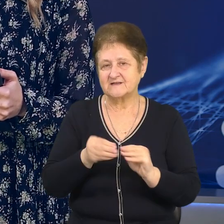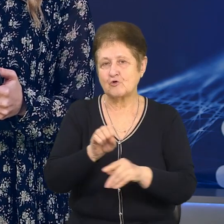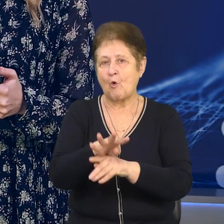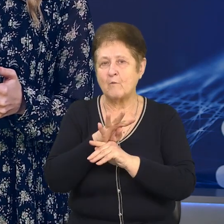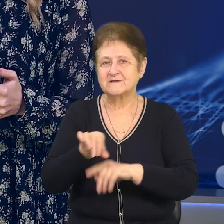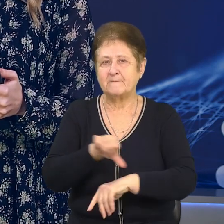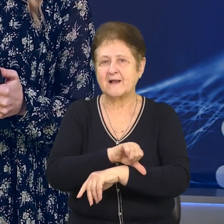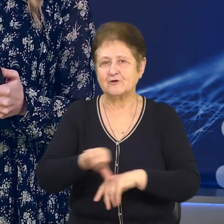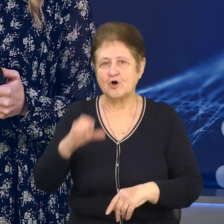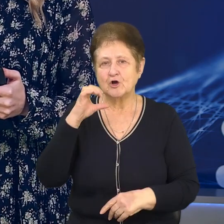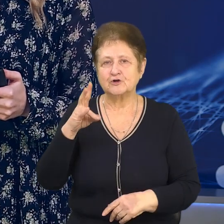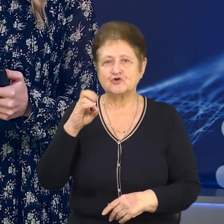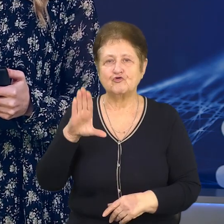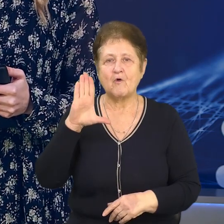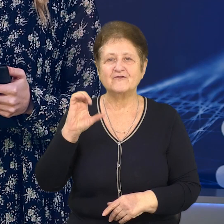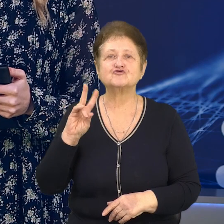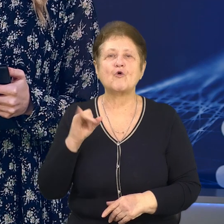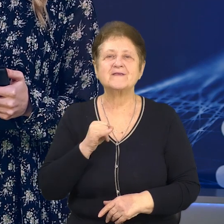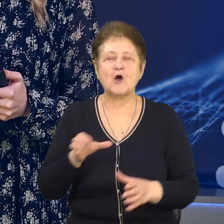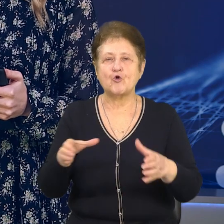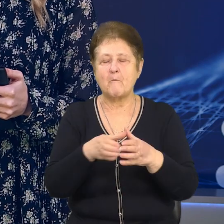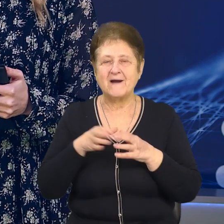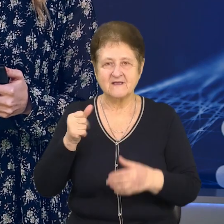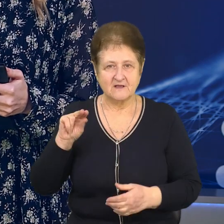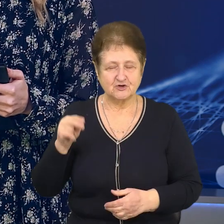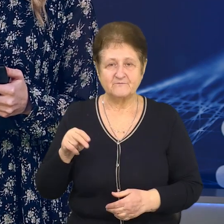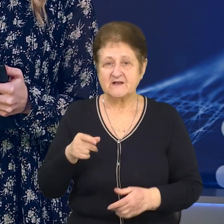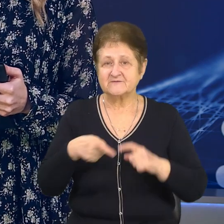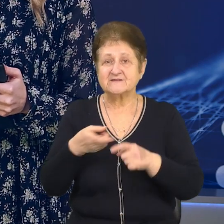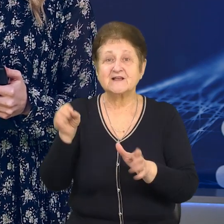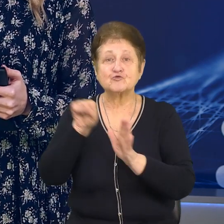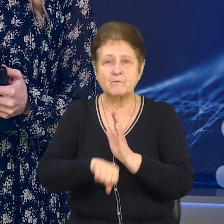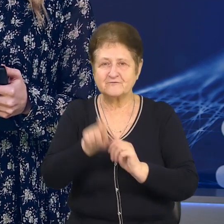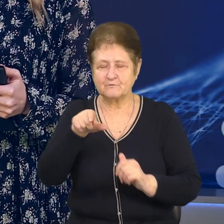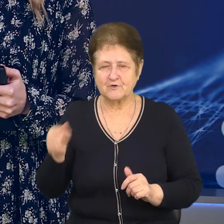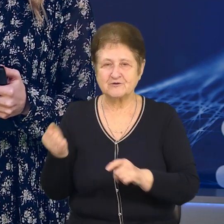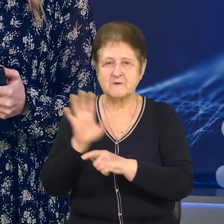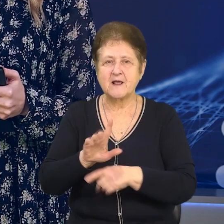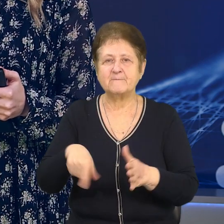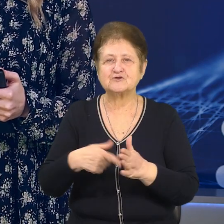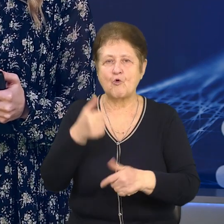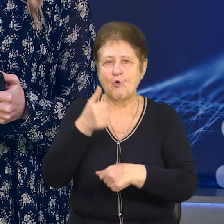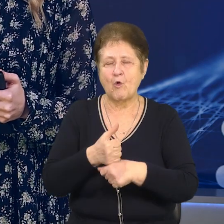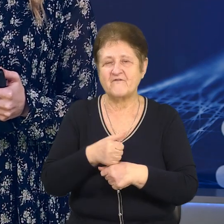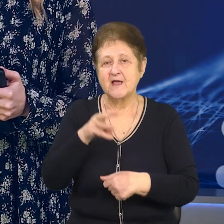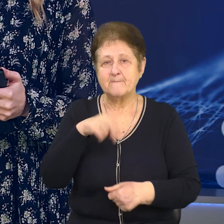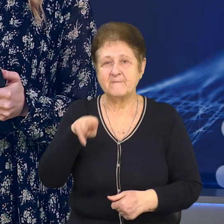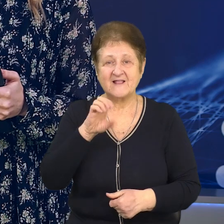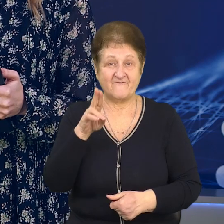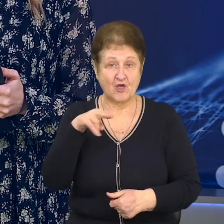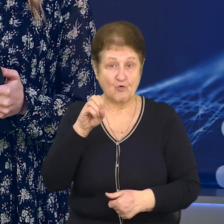прикордонної Сновської громади на Чернігівщині. У зв'язку із вбивством людей, згідно з розпорядженням міського голови Олександра Медведьова,